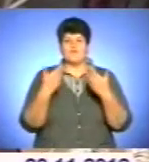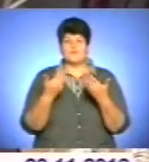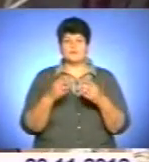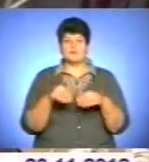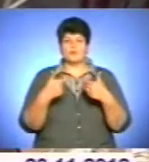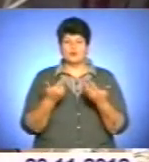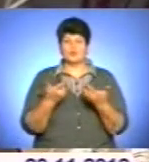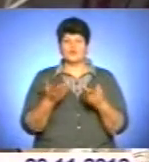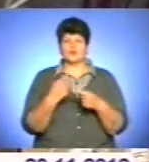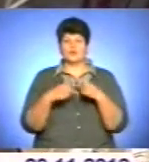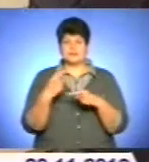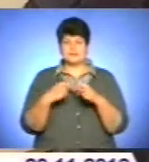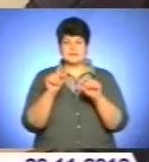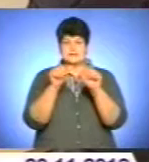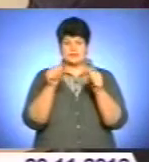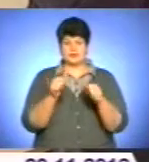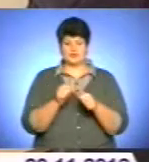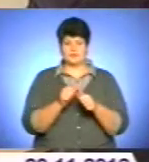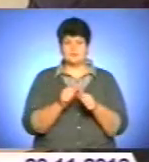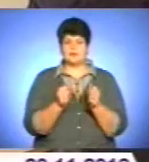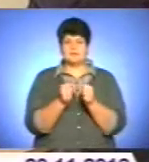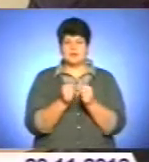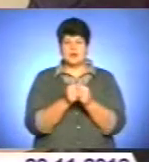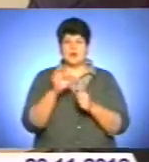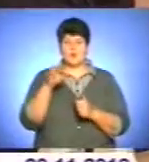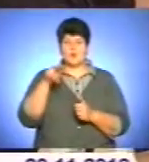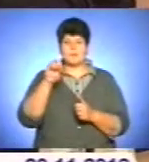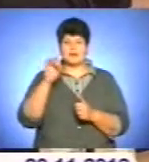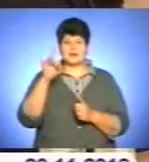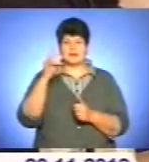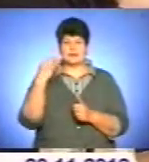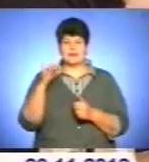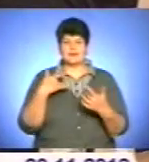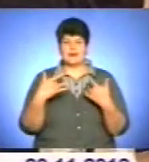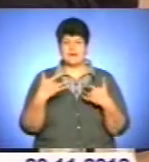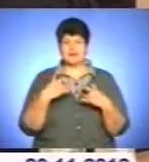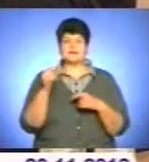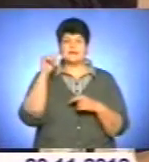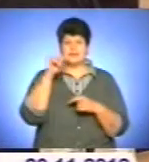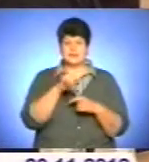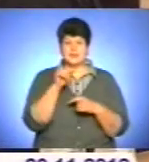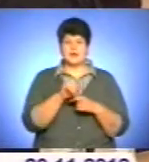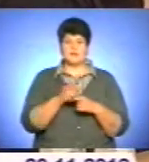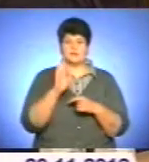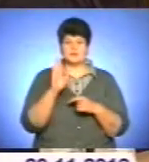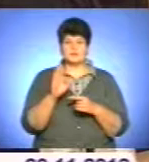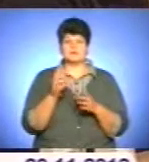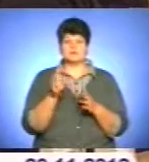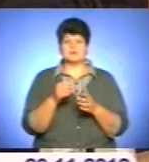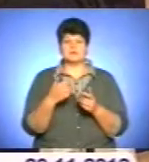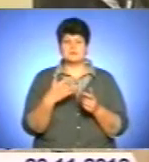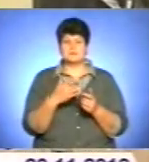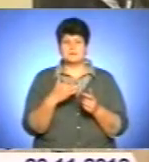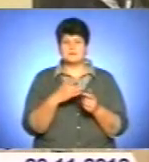Найдаліше місце для монумента – площа біля оперного театру. Саме там чільника міністрів Російської імперії смертельно поранив